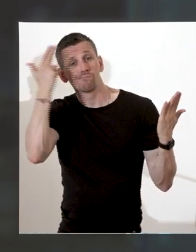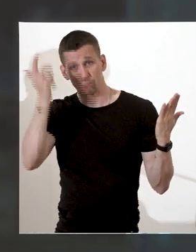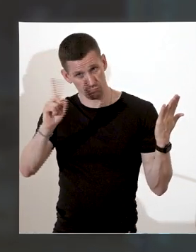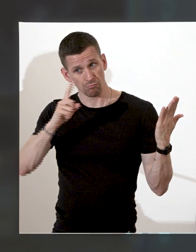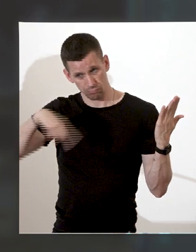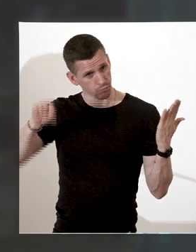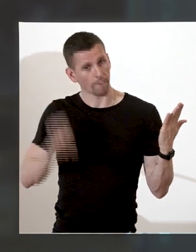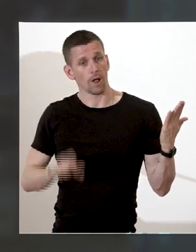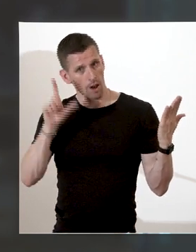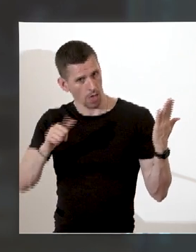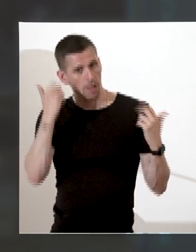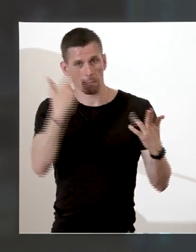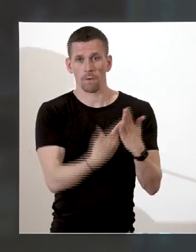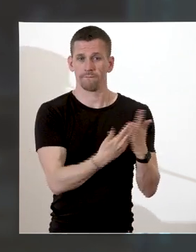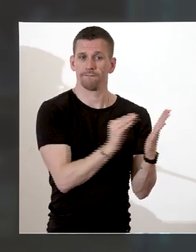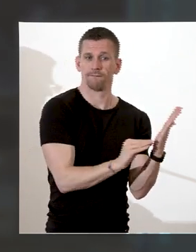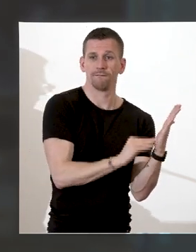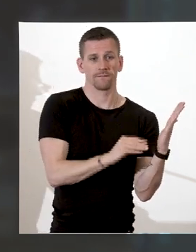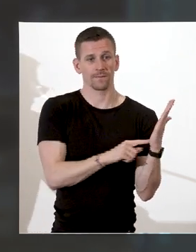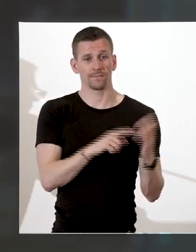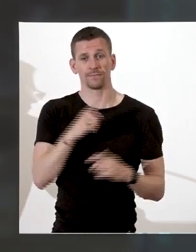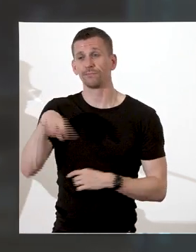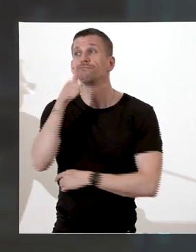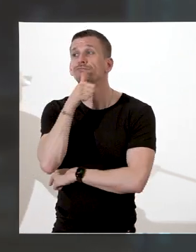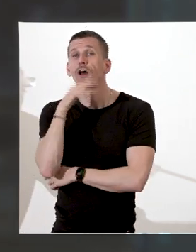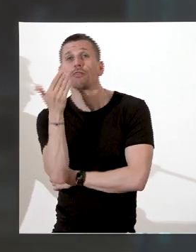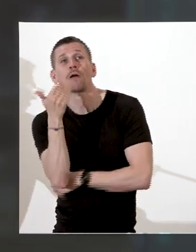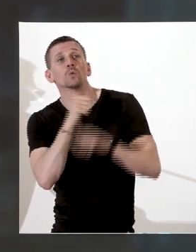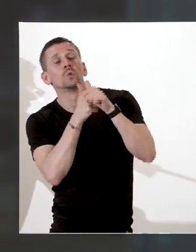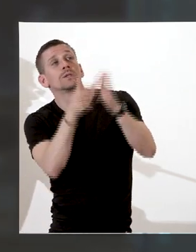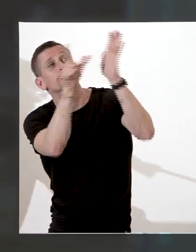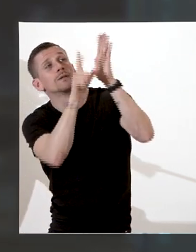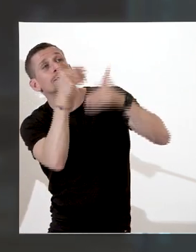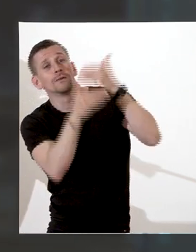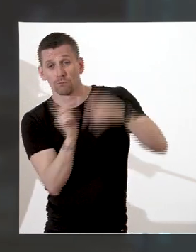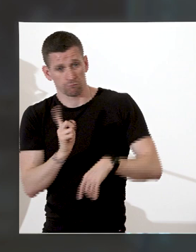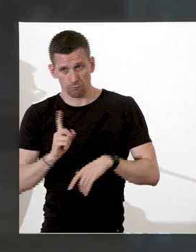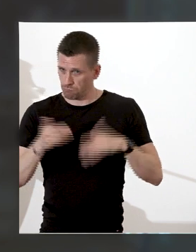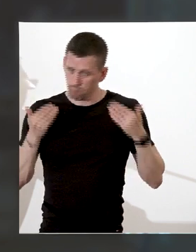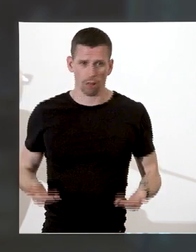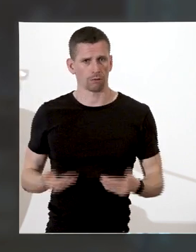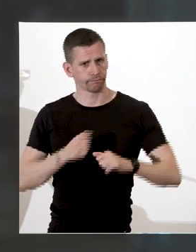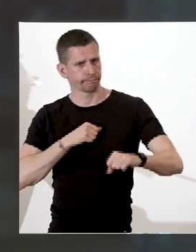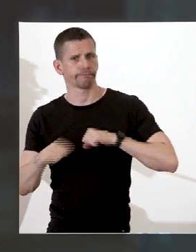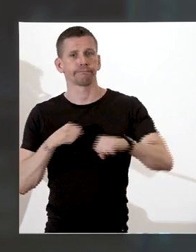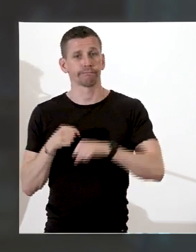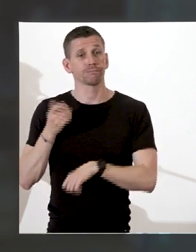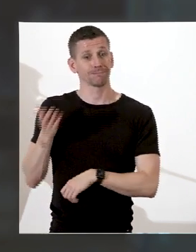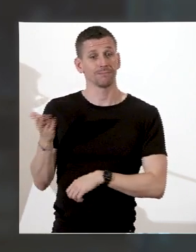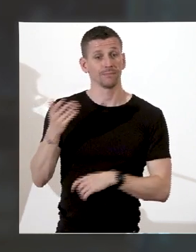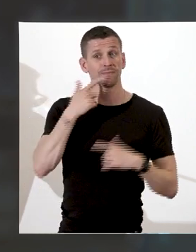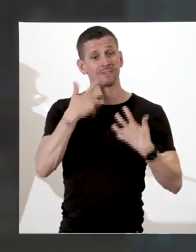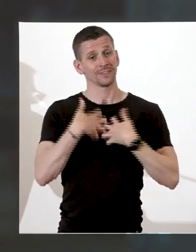passifs de l'histoire. Les chercheuses et les chercheurs qui travaillent sur ces sujets mettent de plus en plus en avant leur « agency